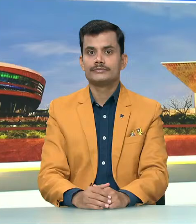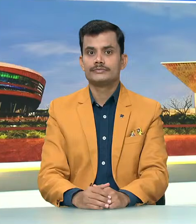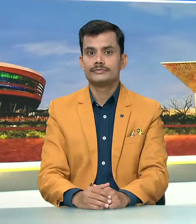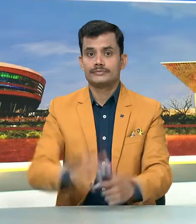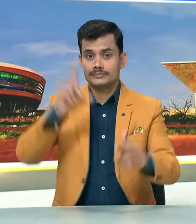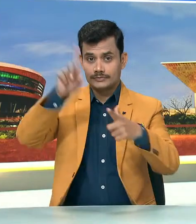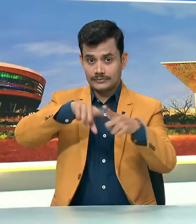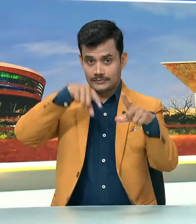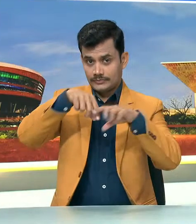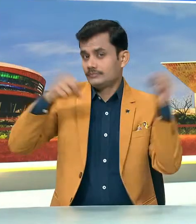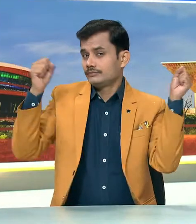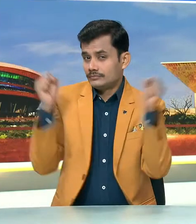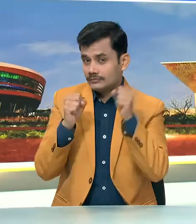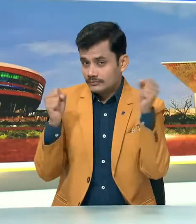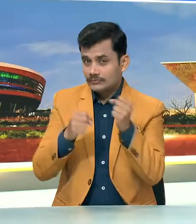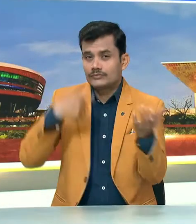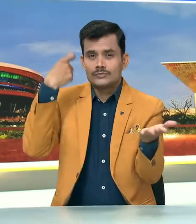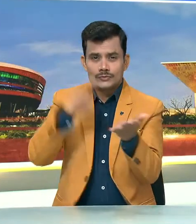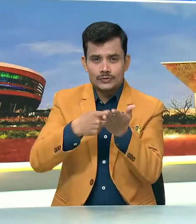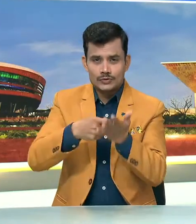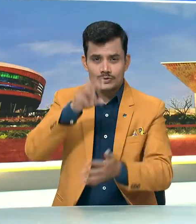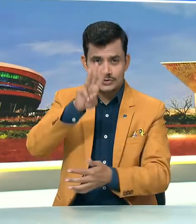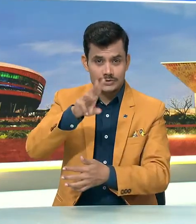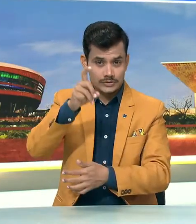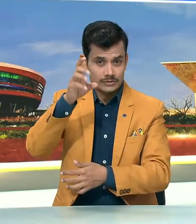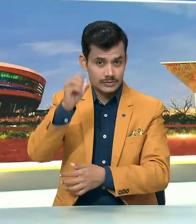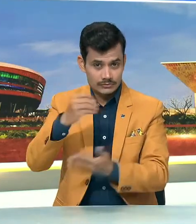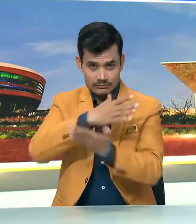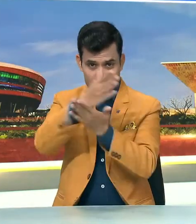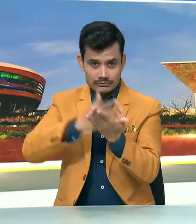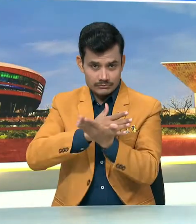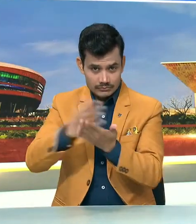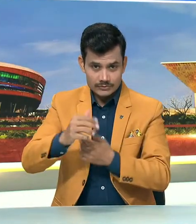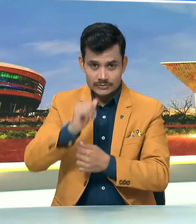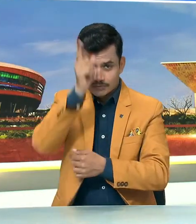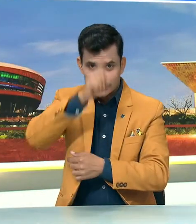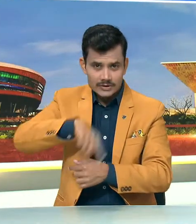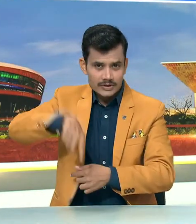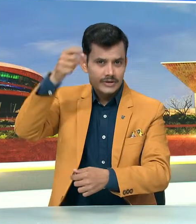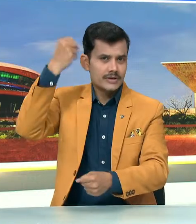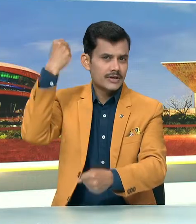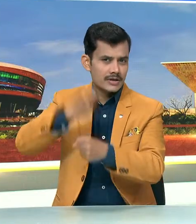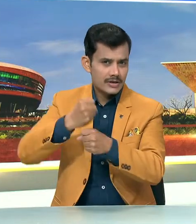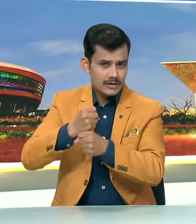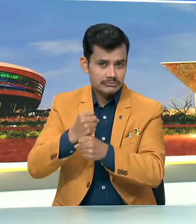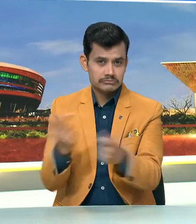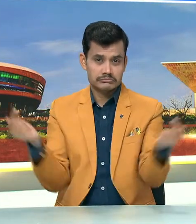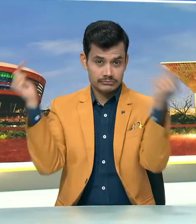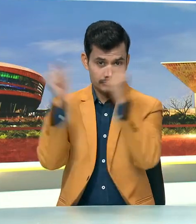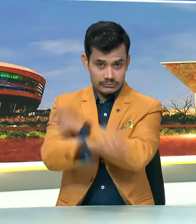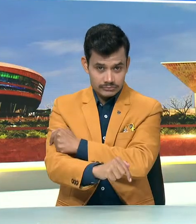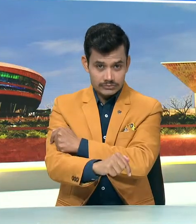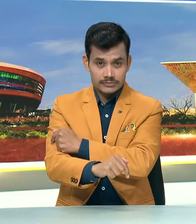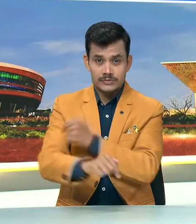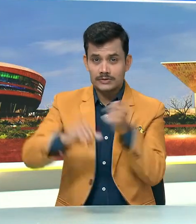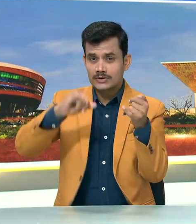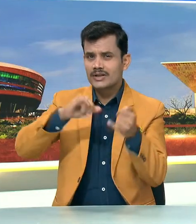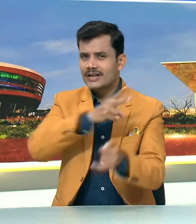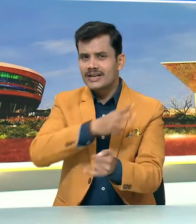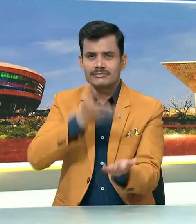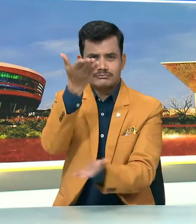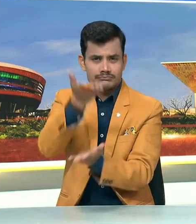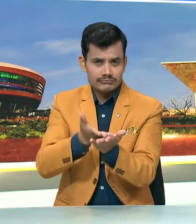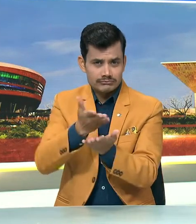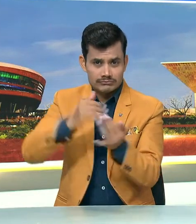जम्मो कश्मीर से अनुचे 370 खटाने के गेंडरिस सरकार के निरणे के खिलाफ दाइर याचिकाओं पर